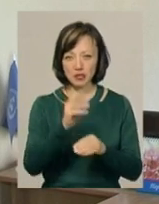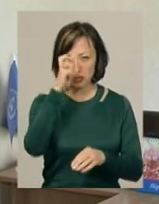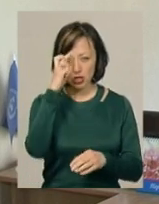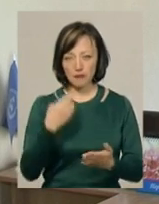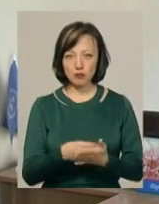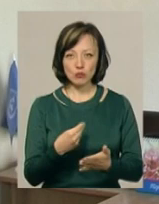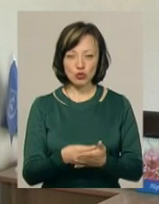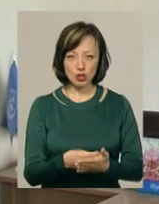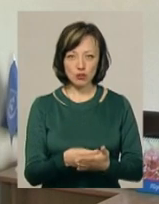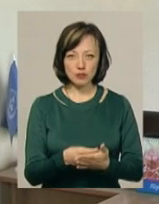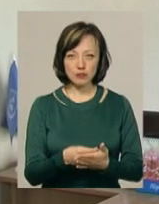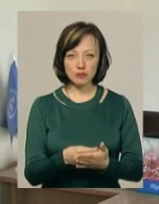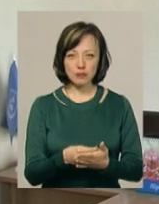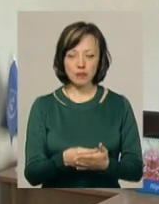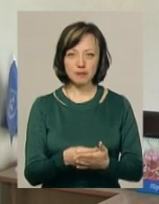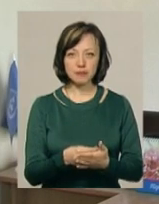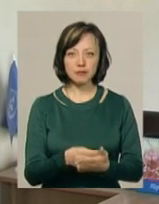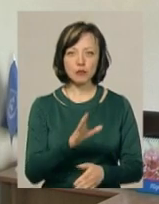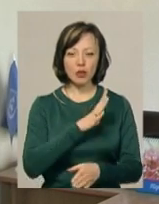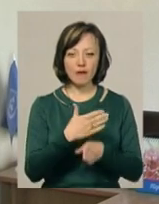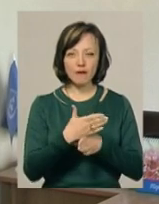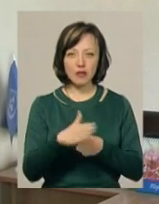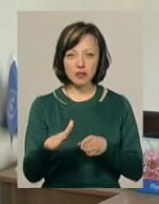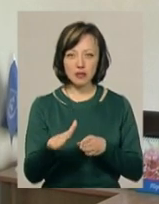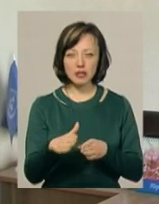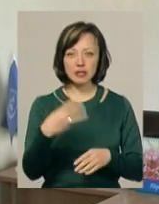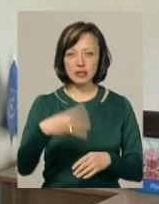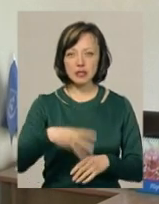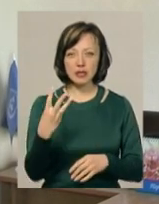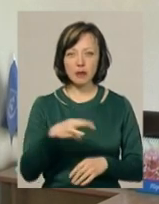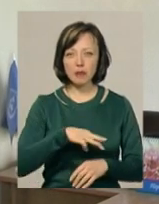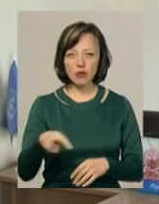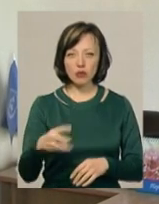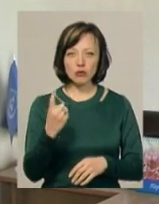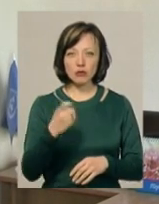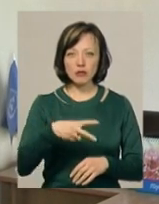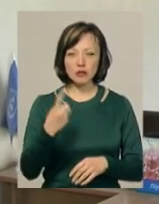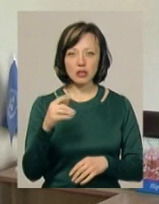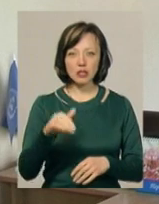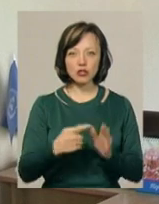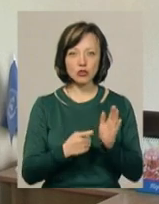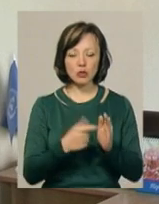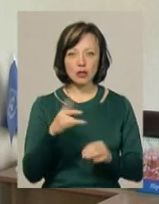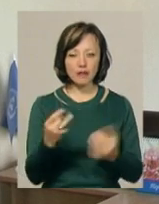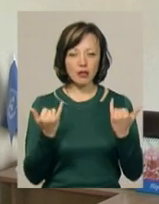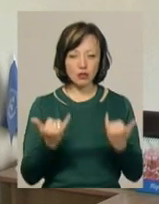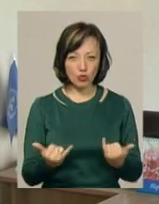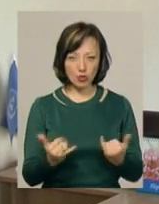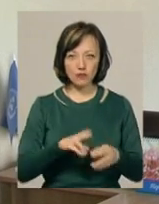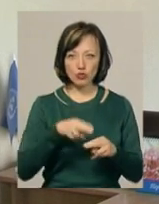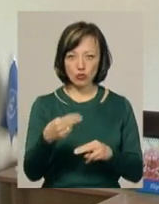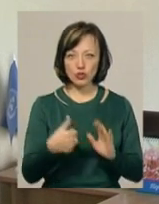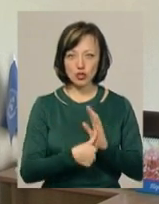з державного бюджету на місцеві бюджети була виділена в сумі 33 млн 121 тисячі 600 грн. На сьогодні